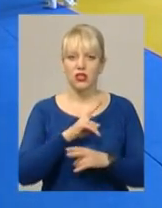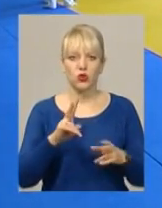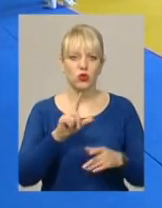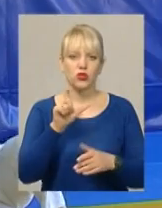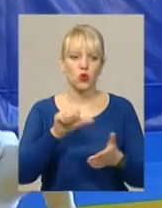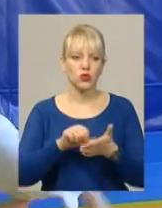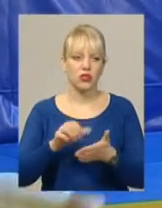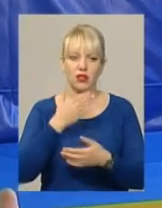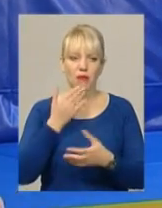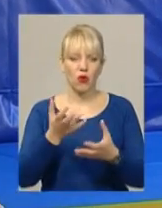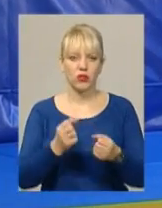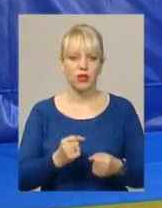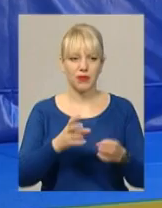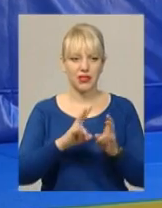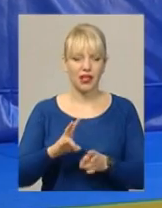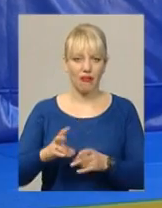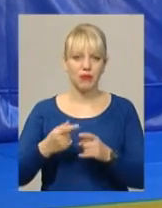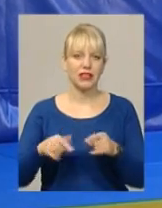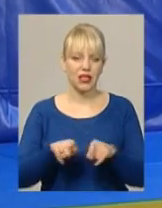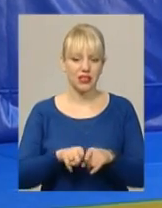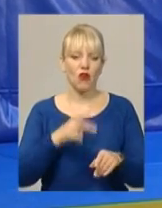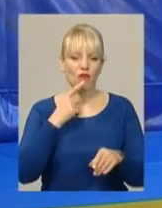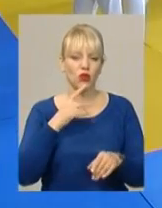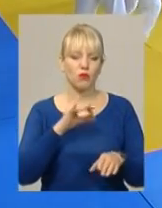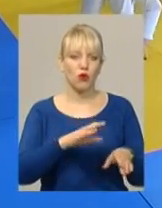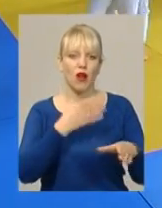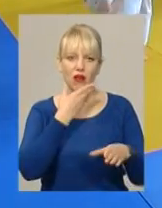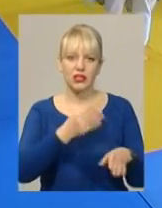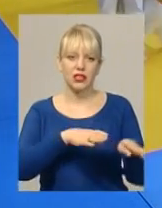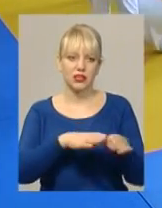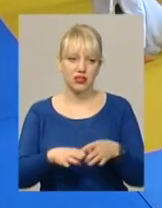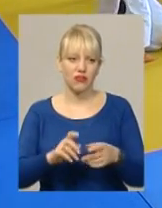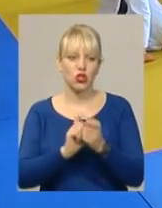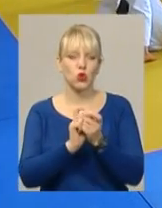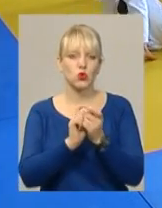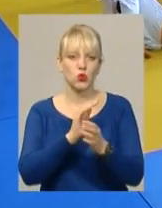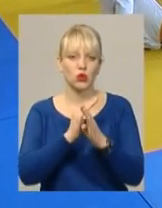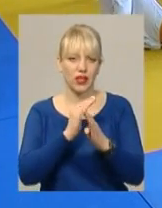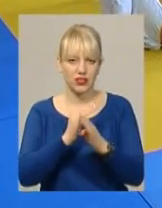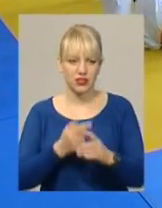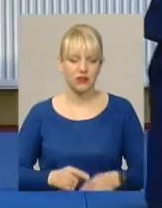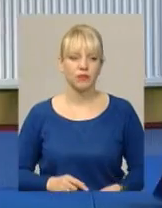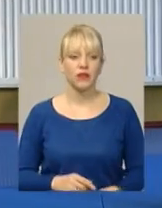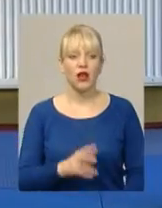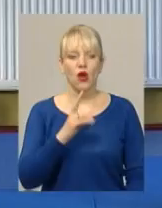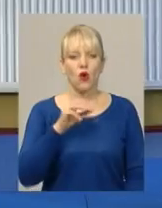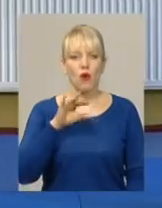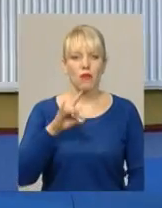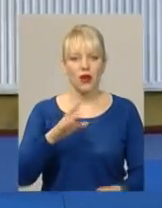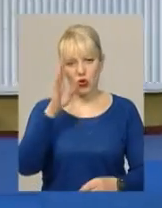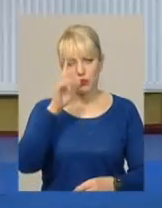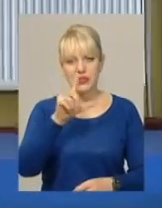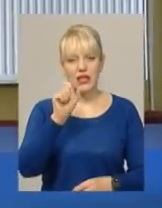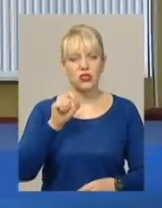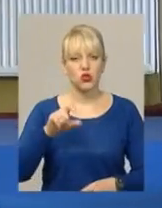отримав жодної травми, що свідчить про певний рівень дзюдоїстів навіть молодшої вікової групи. Як от 9-річного Ігора Камара. Хлопець за золото відкриту